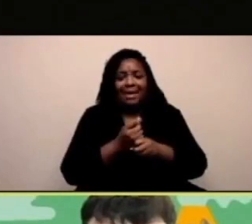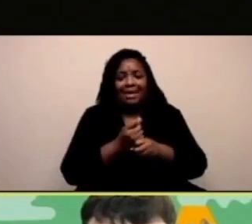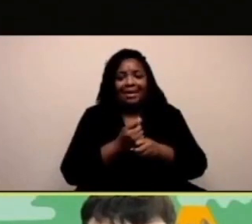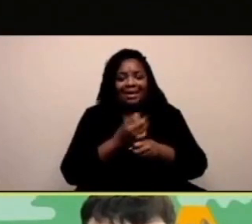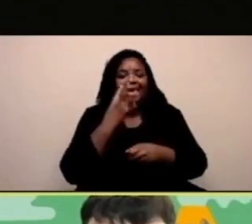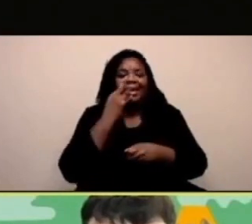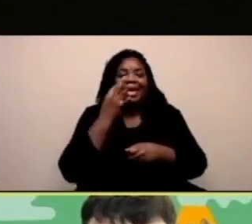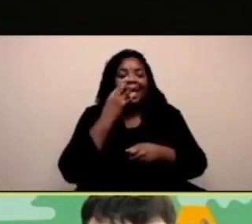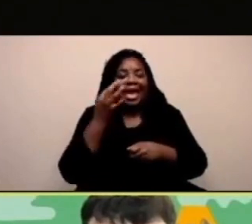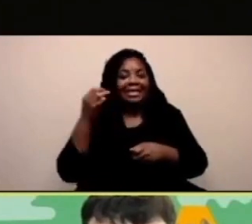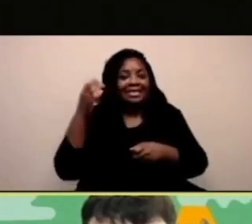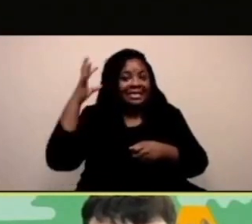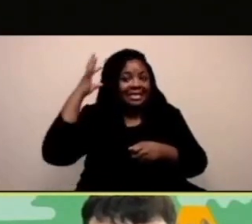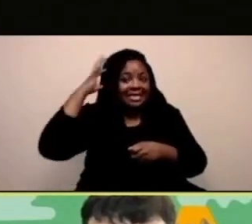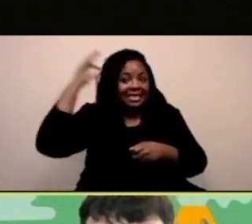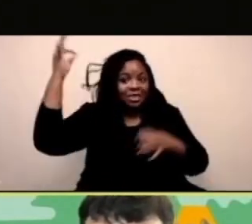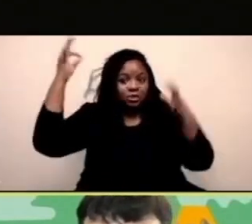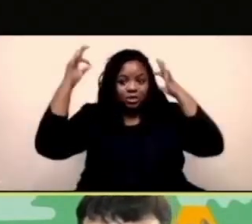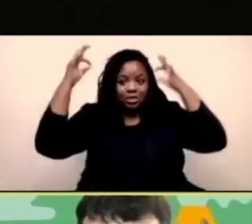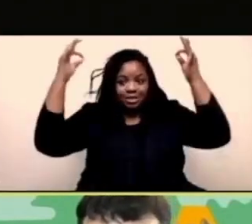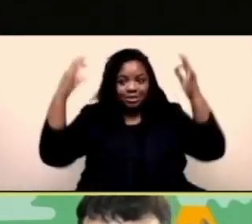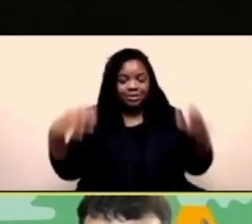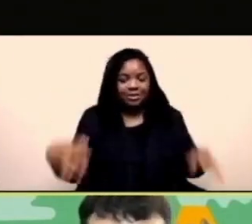mettiamo della pittura.